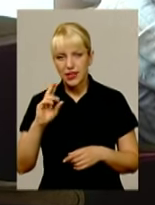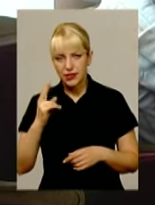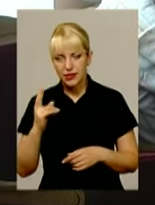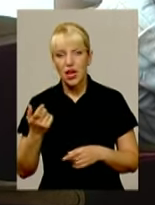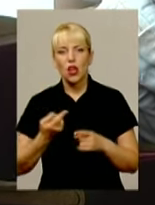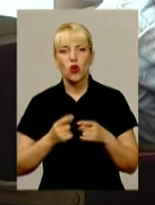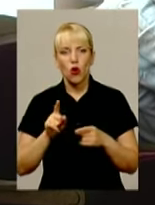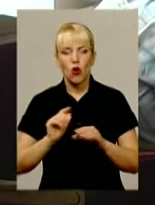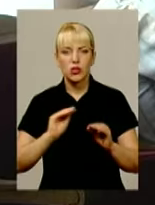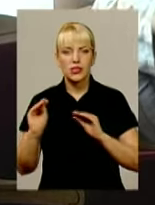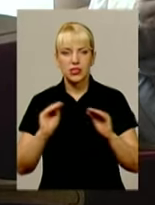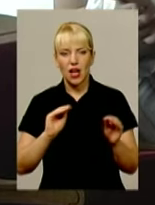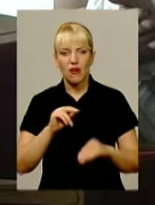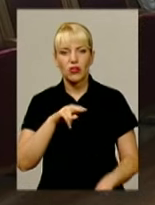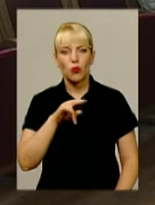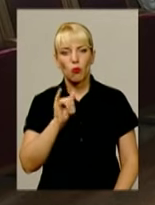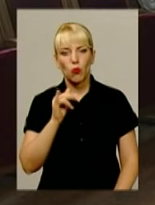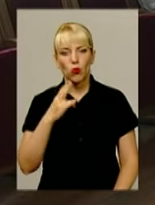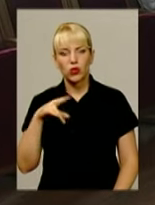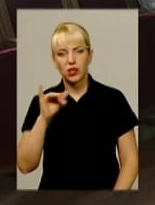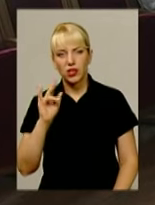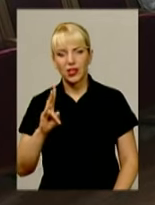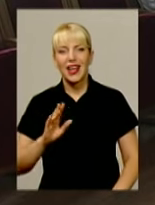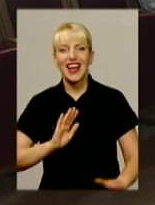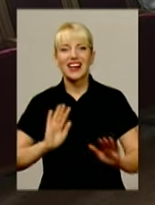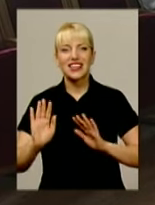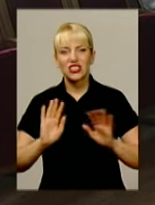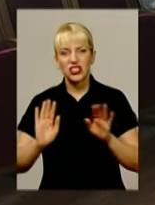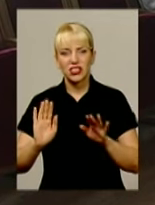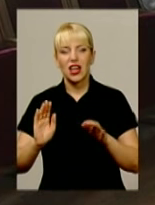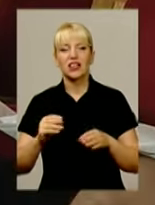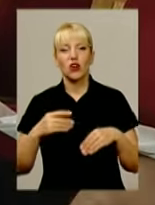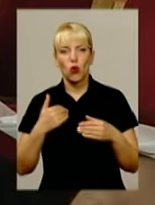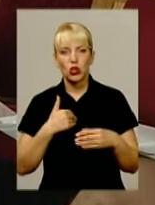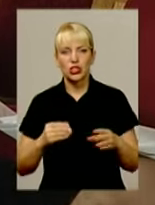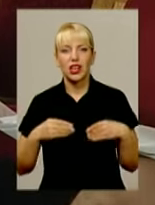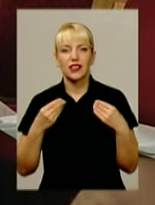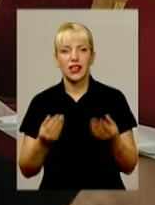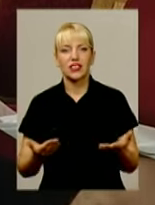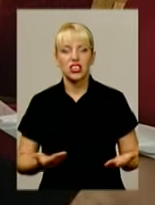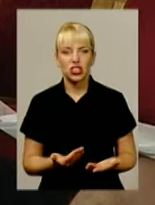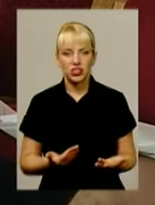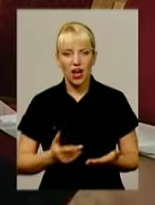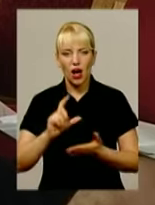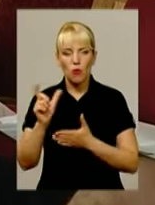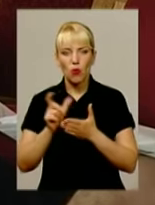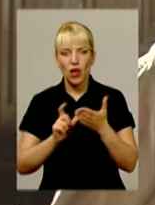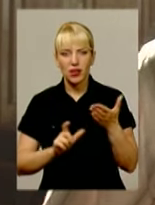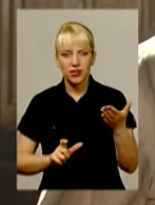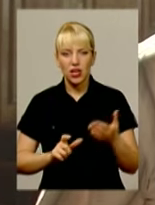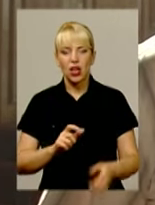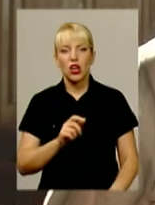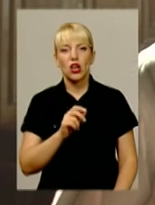Режисер збирається надати сценічне життя і драматичні поемі Ліни Костенко «Маруся Чурай».